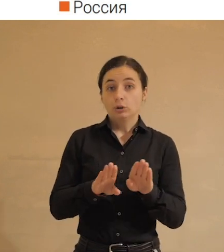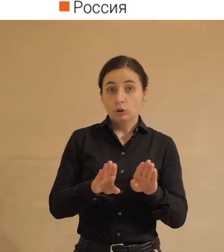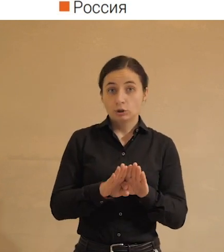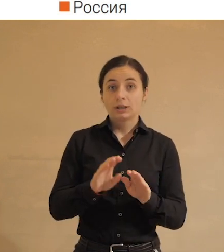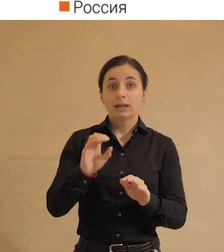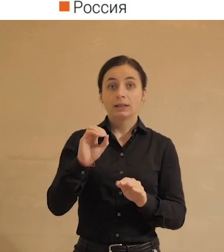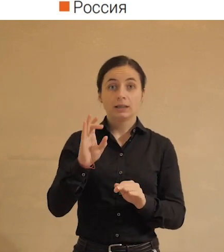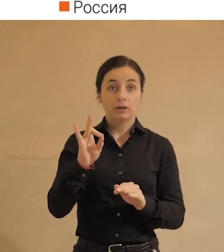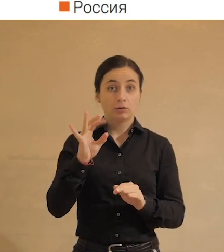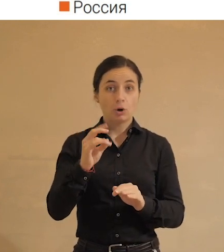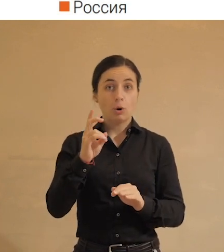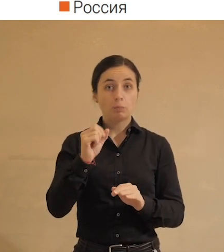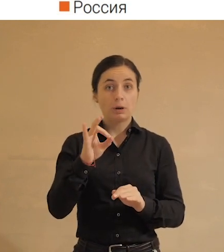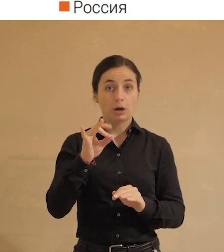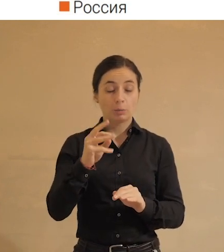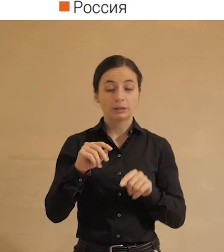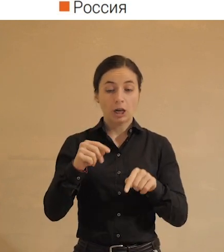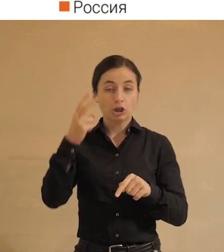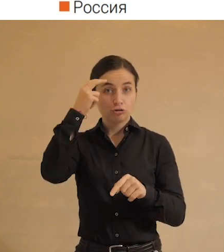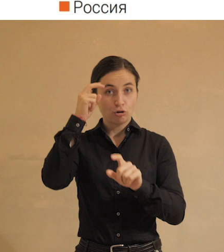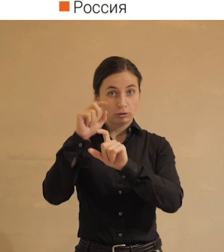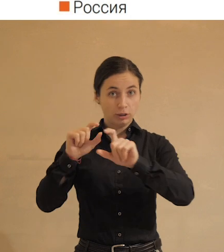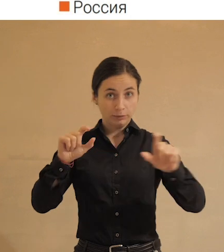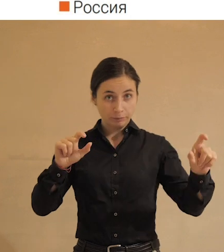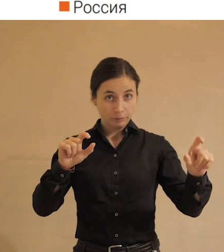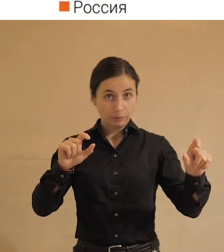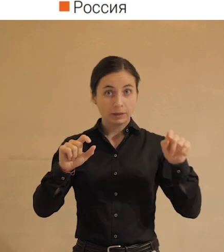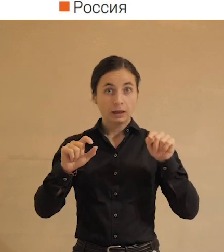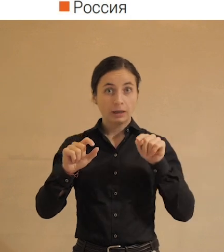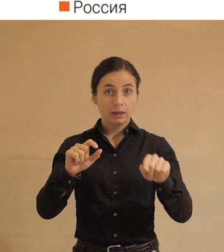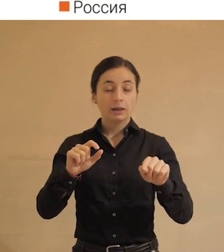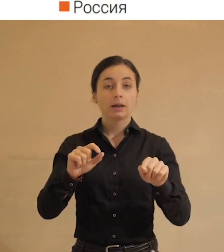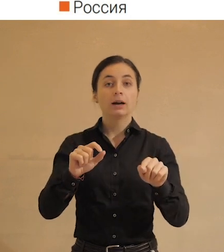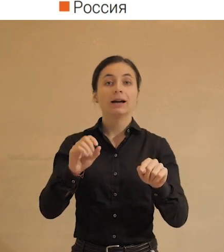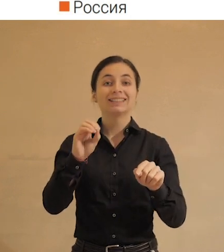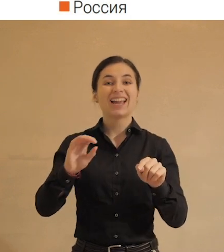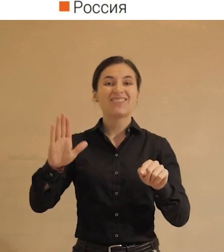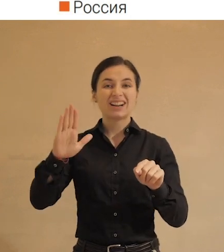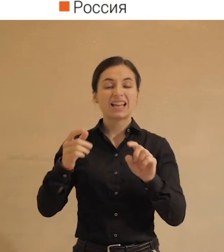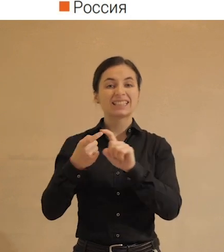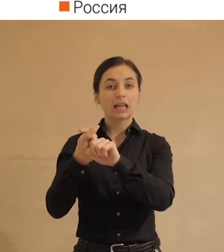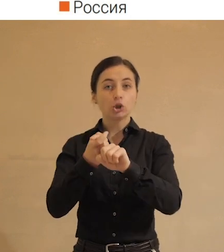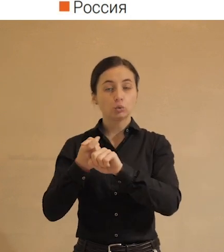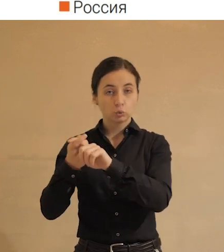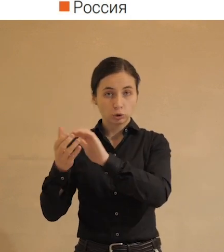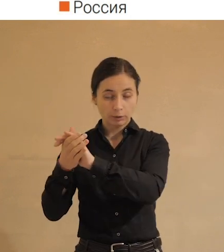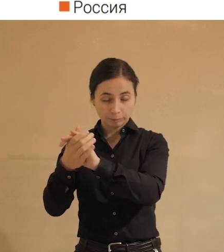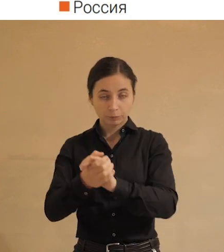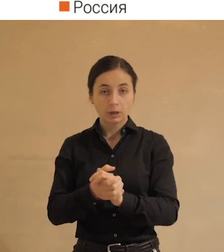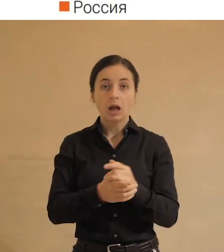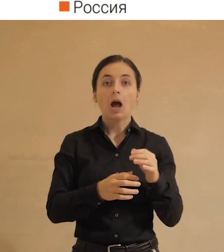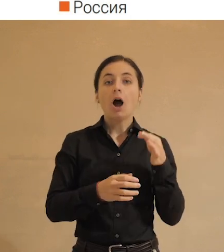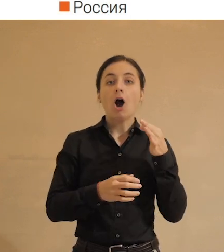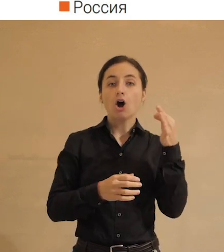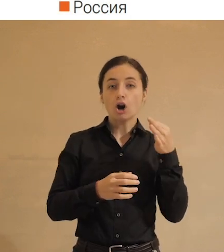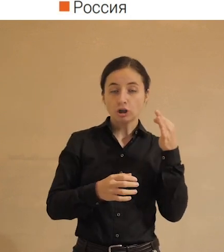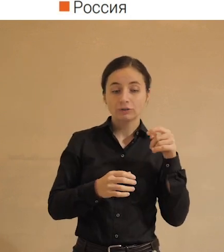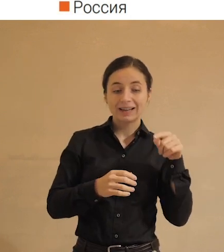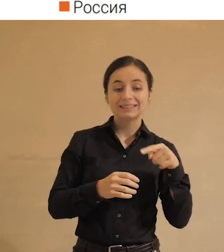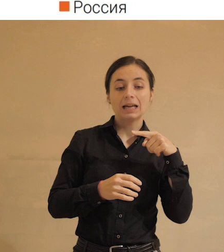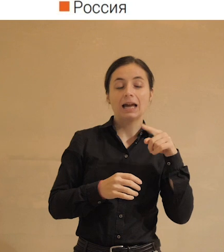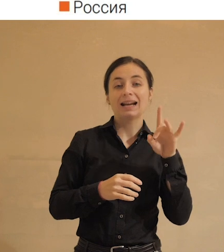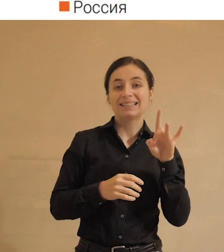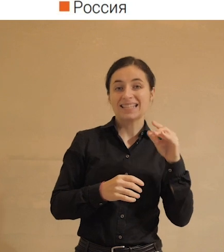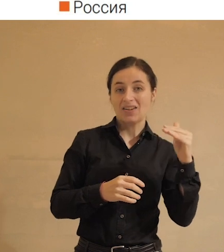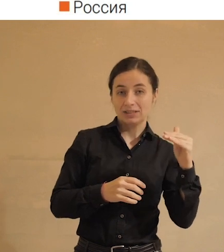евробарометр. Черная строчка – это данные, агрегированные данные Европейского Союза. Оранжевенькая – это Российская